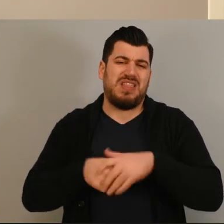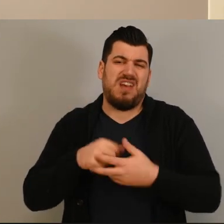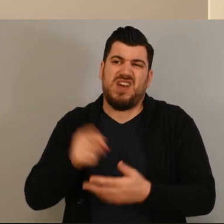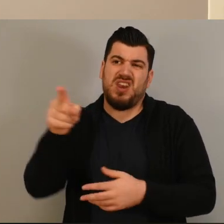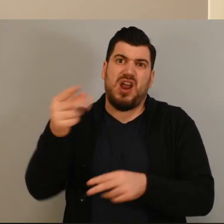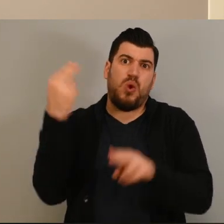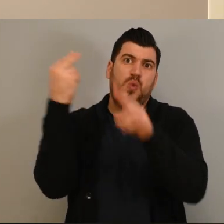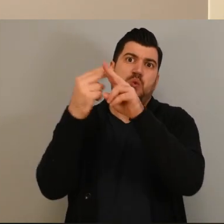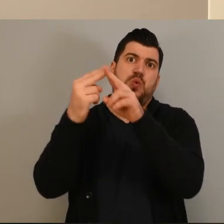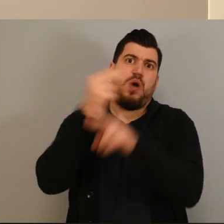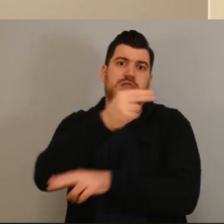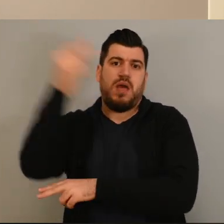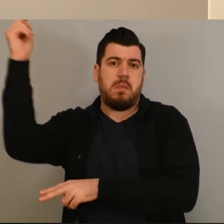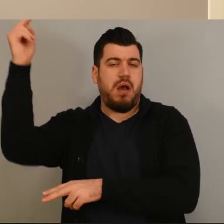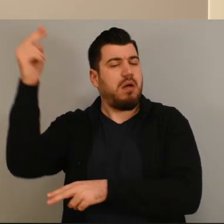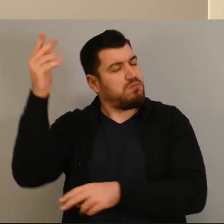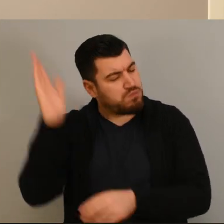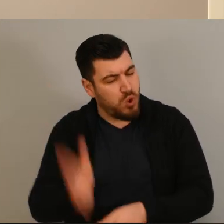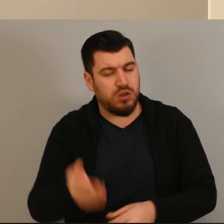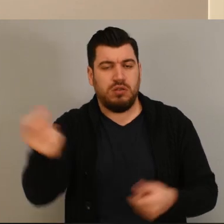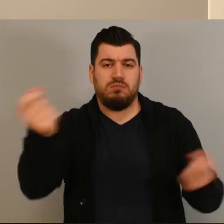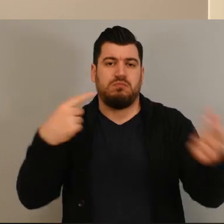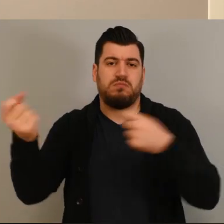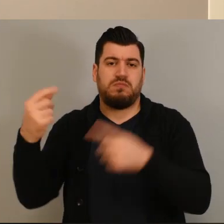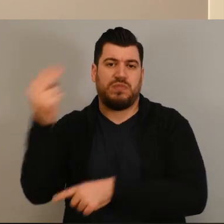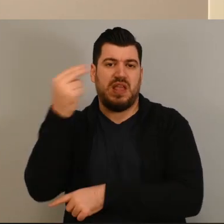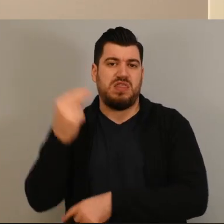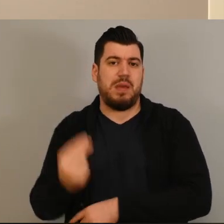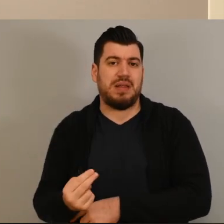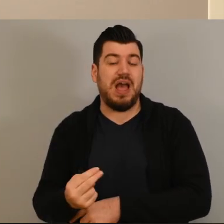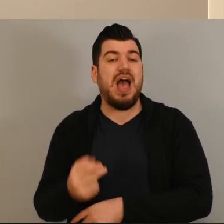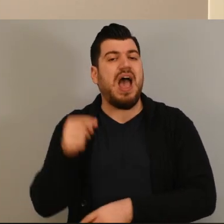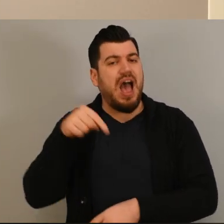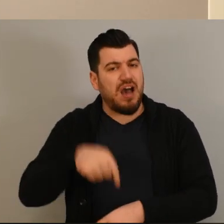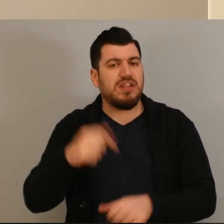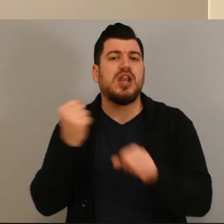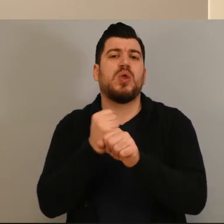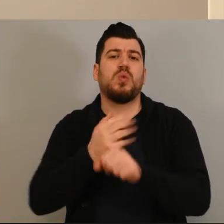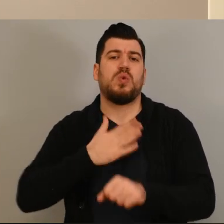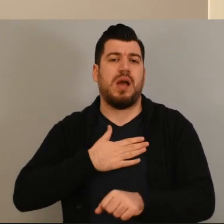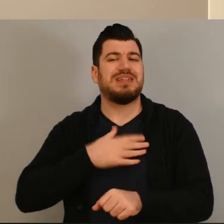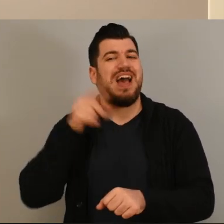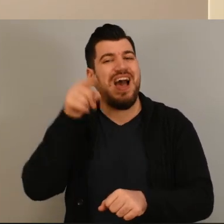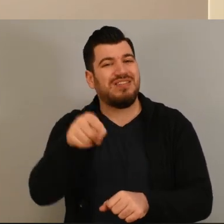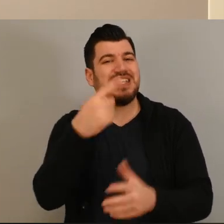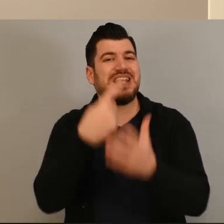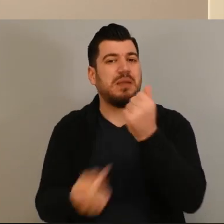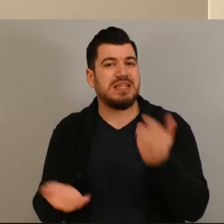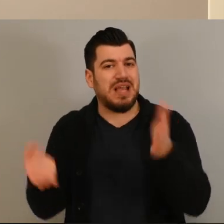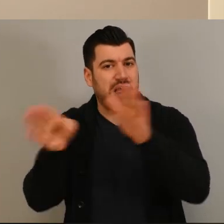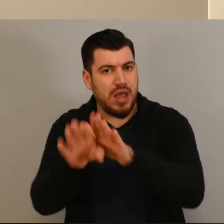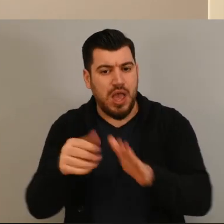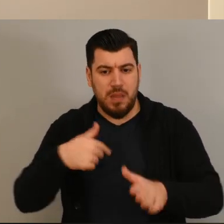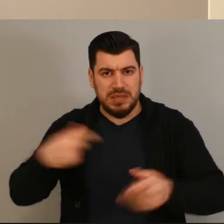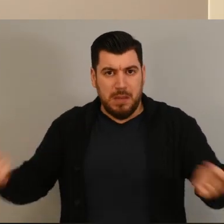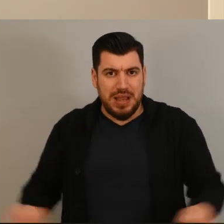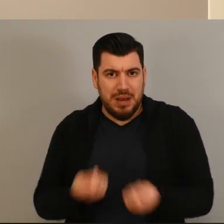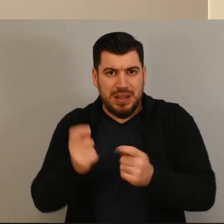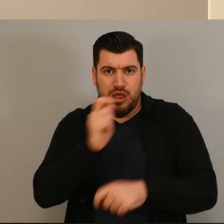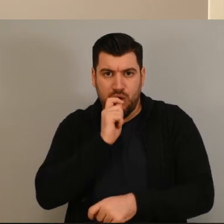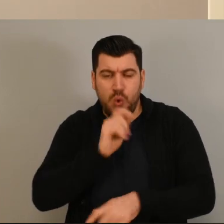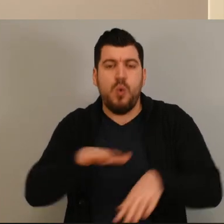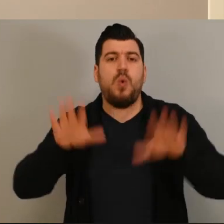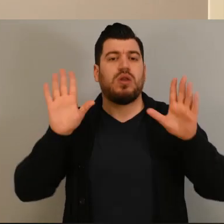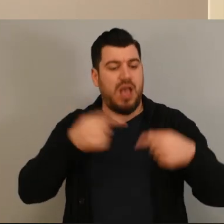θέσεις επικαιρότητας στα πρώτα σέλντα των εφημερίδων, στα δελτία ειδίσεων κλπ. Αυτή τη δουλειά κάνουμε, αυτό το κενό καλύπτουμε χωρίς να